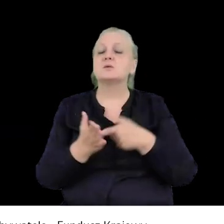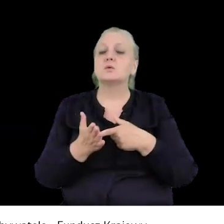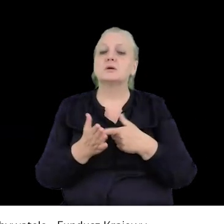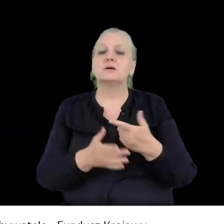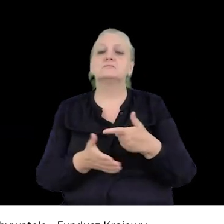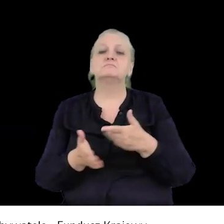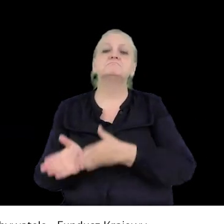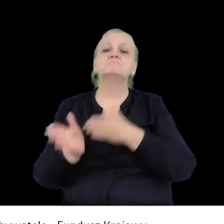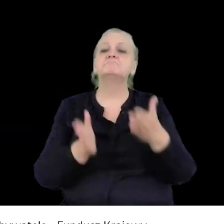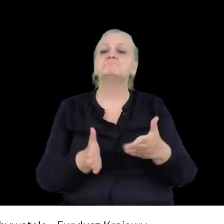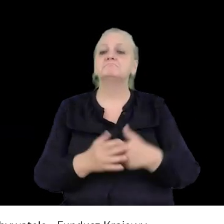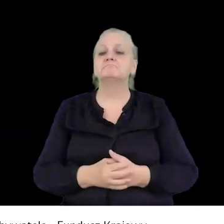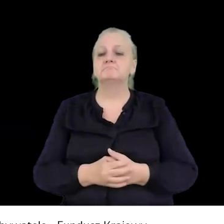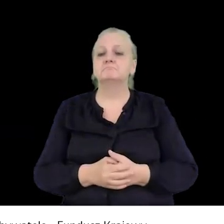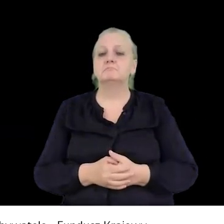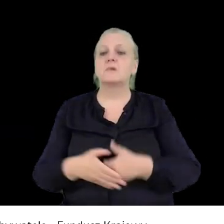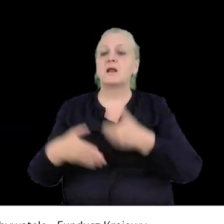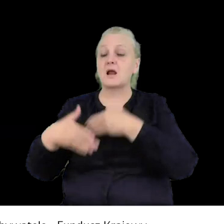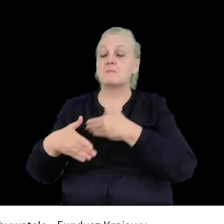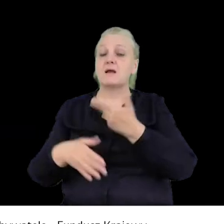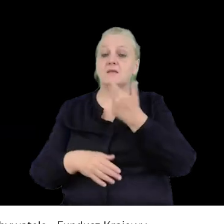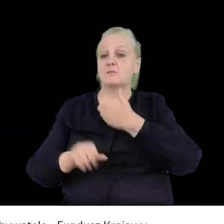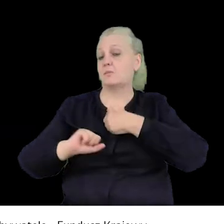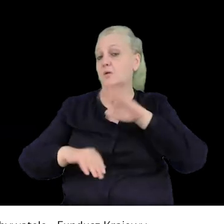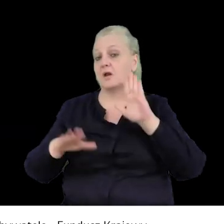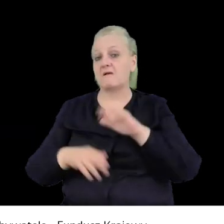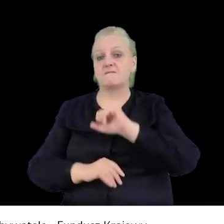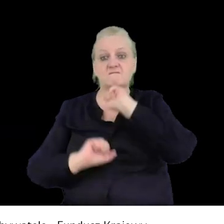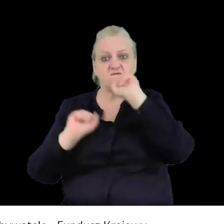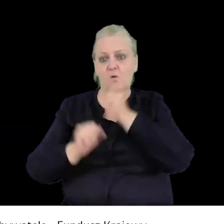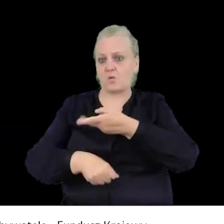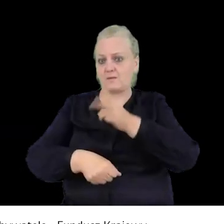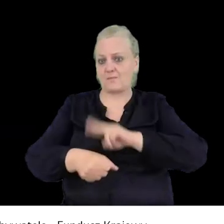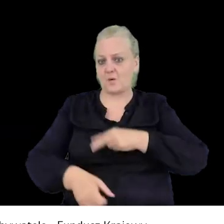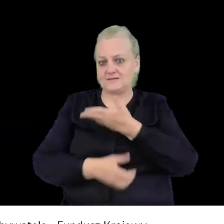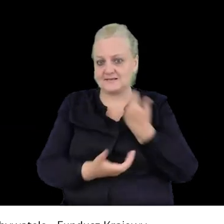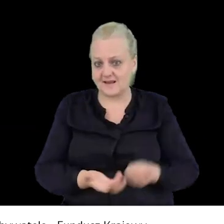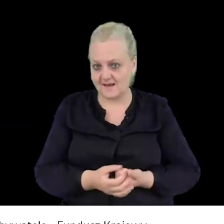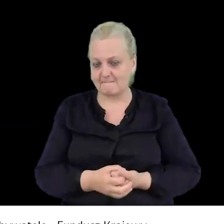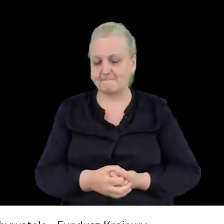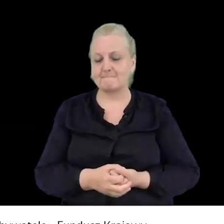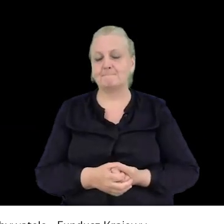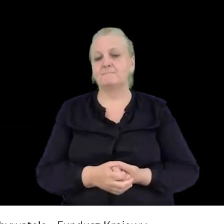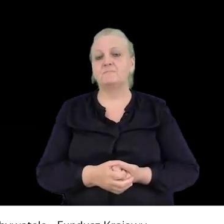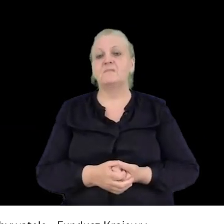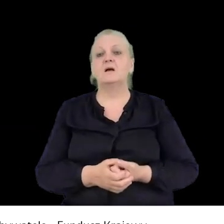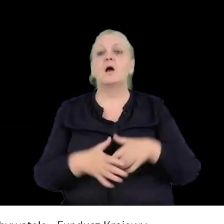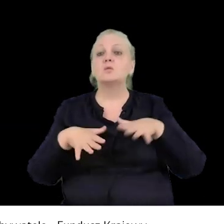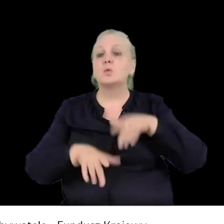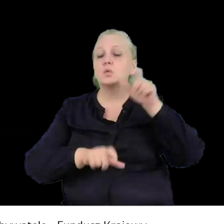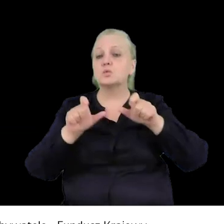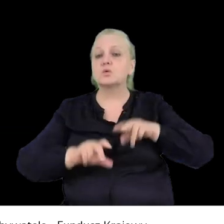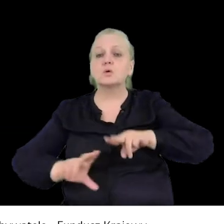tak daleko o marszu niepodległości nie widzieliśmy ani jednego policjanta, za to wiele osób